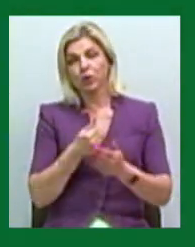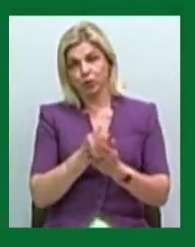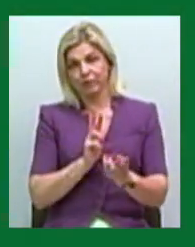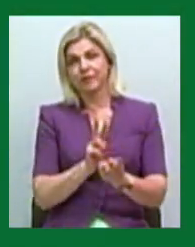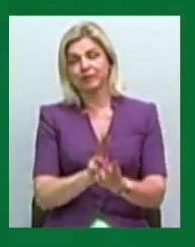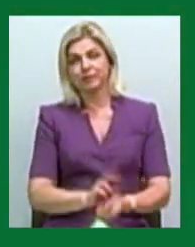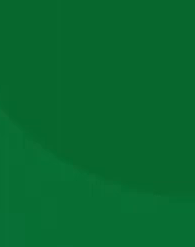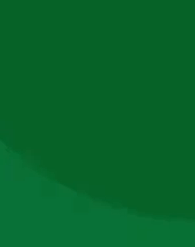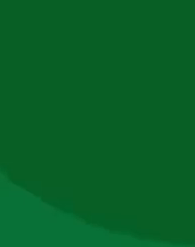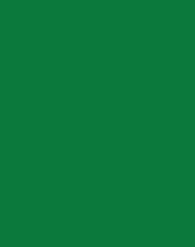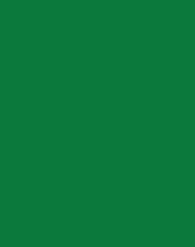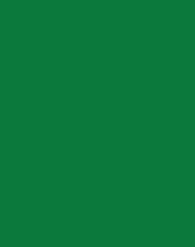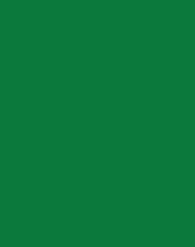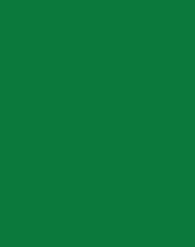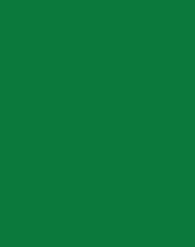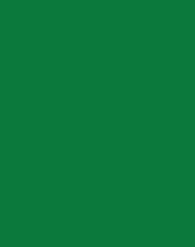ефірах.